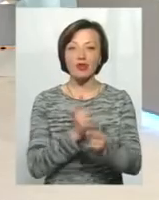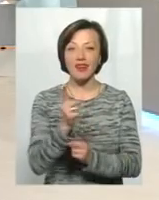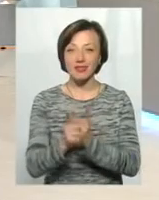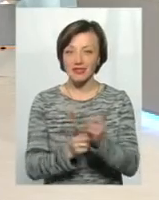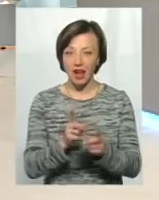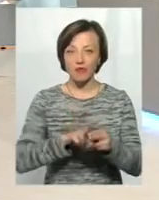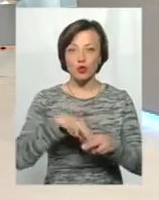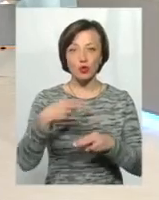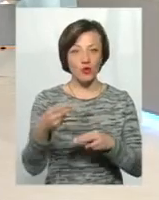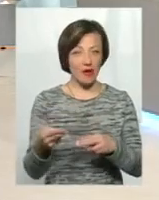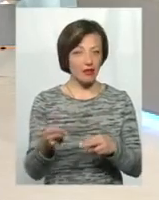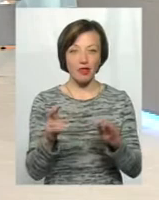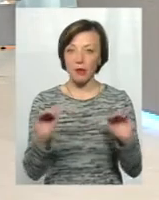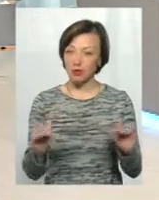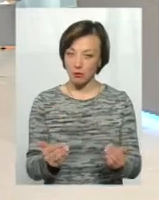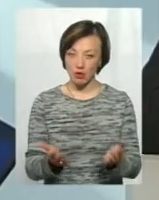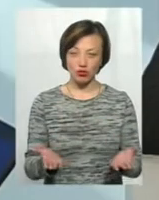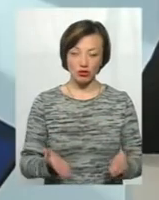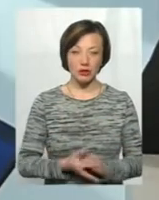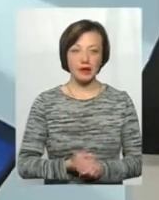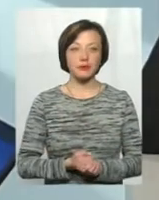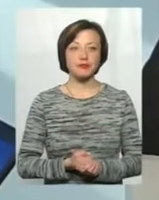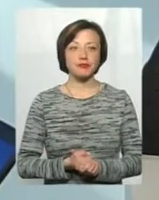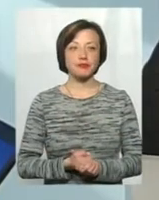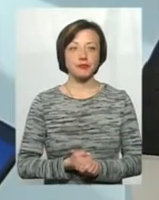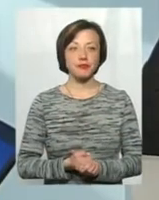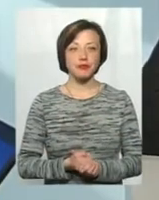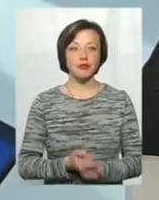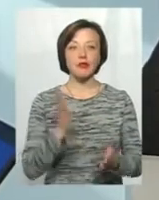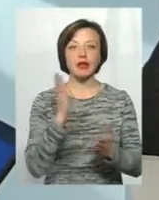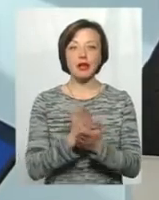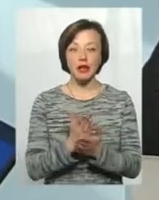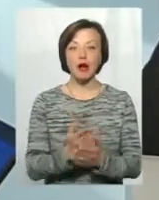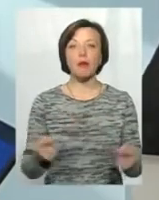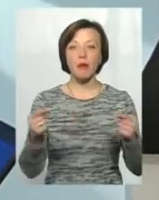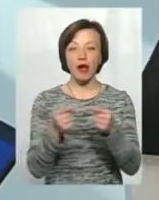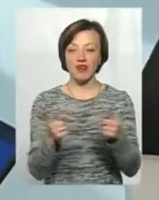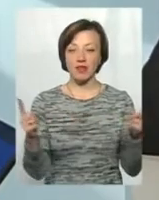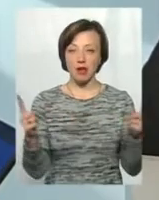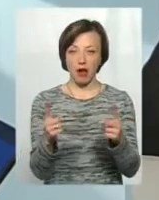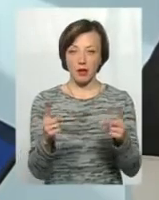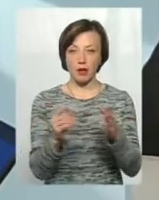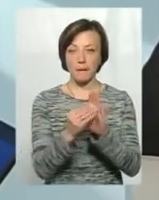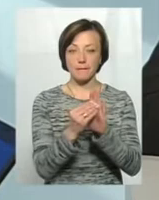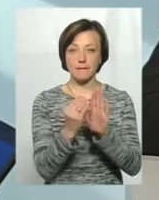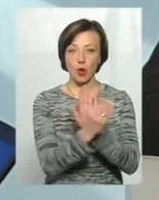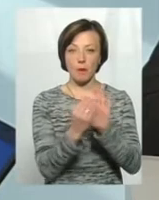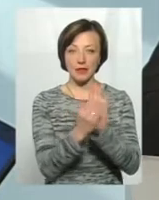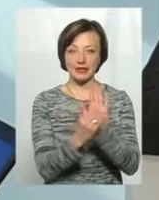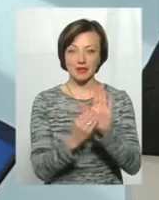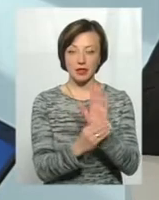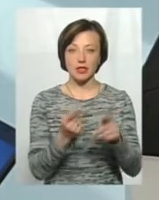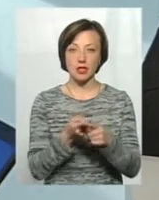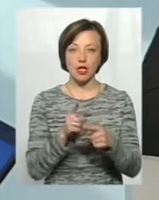відшкодування не безмежний. Є певні рамки, які прописані цією програмою.